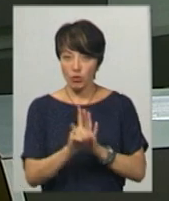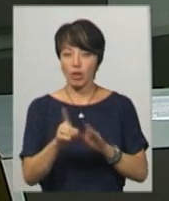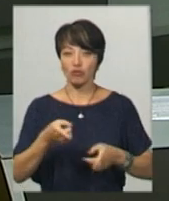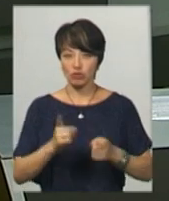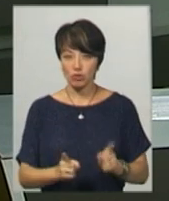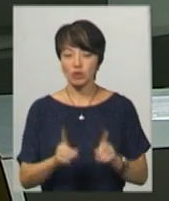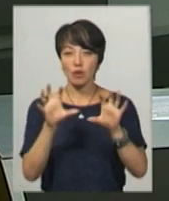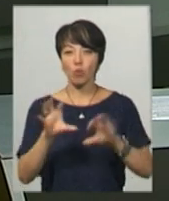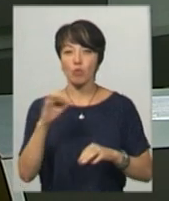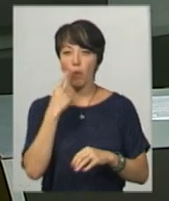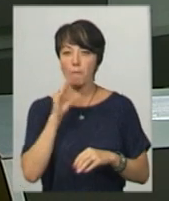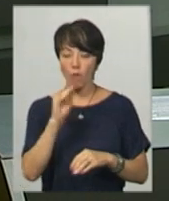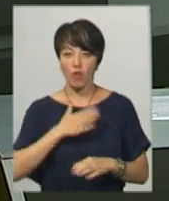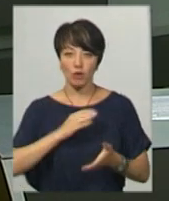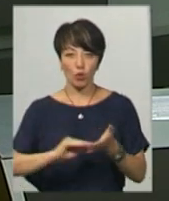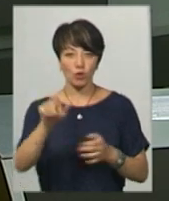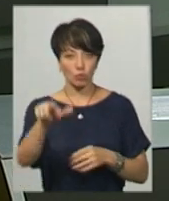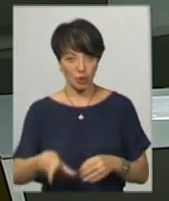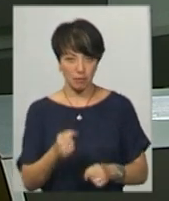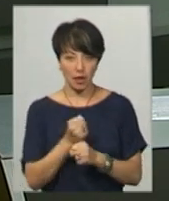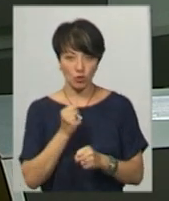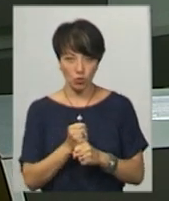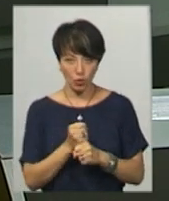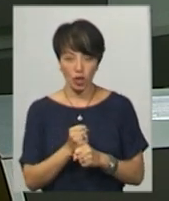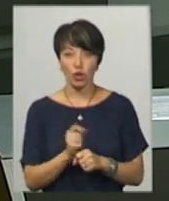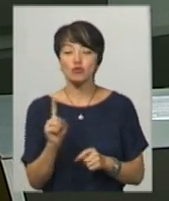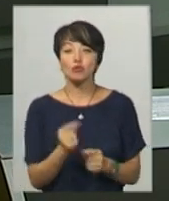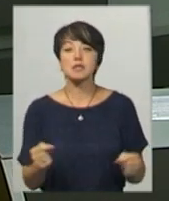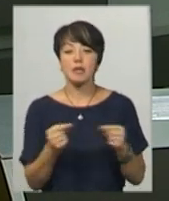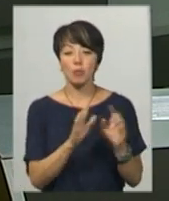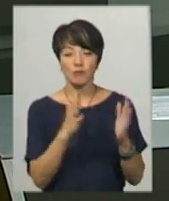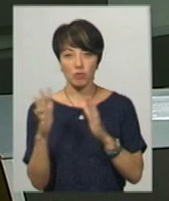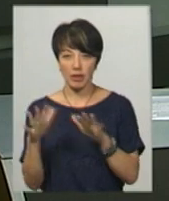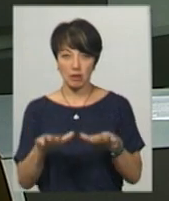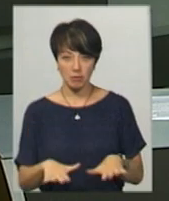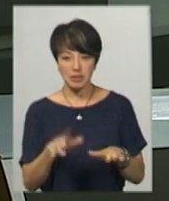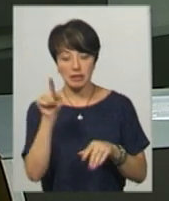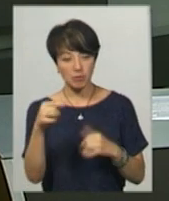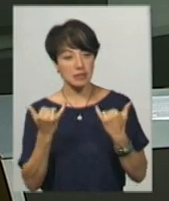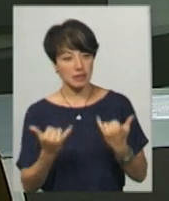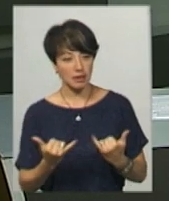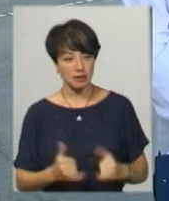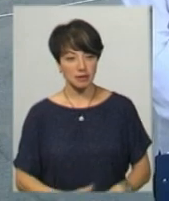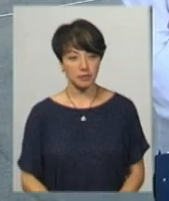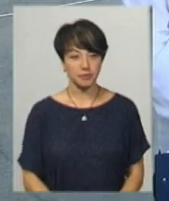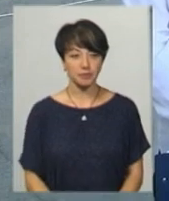Білого мосту працює наша кореспондентка Тетяна Ворожцова. Що саме відбувається на місці події зараз?